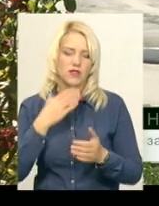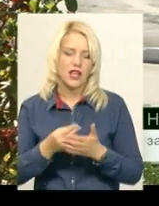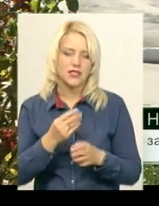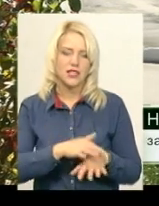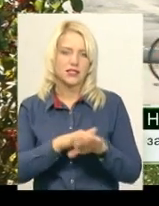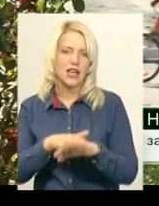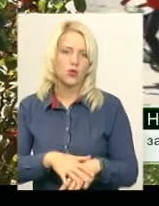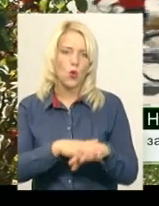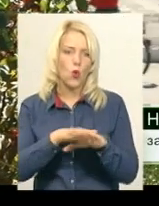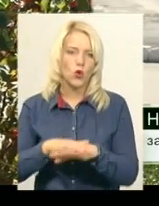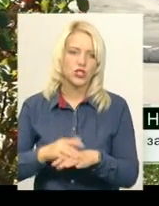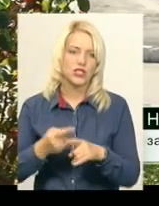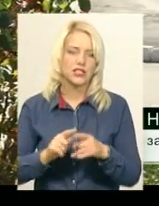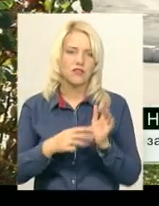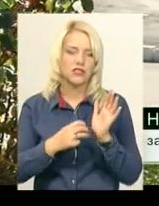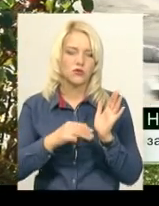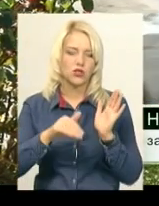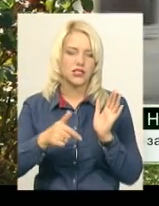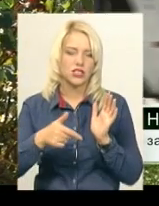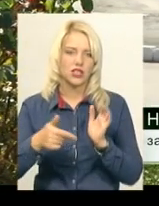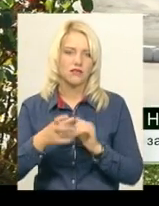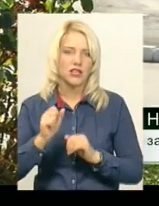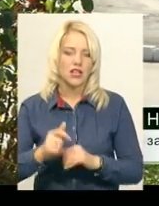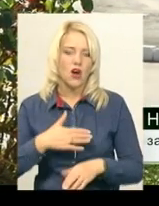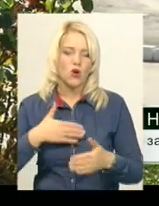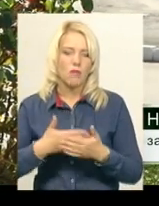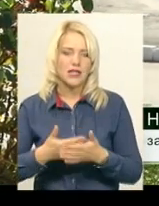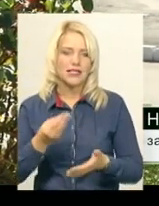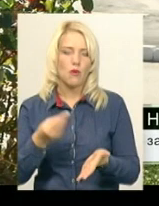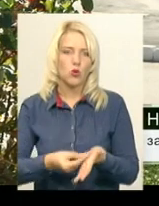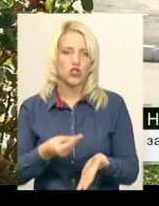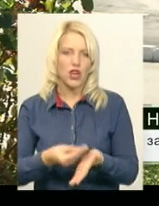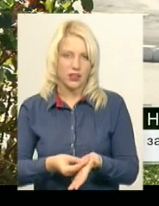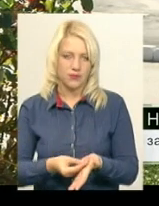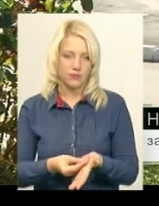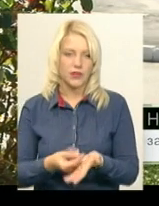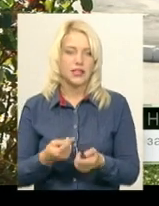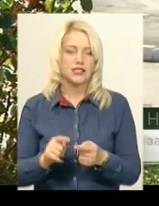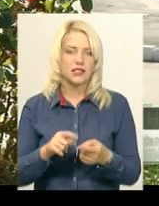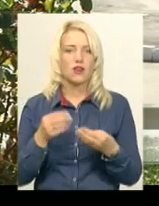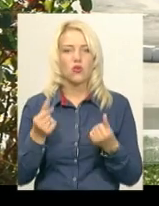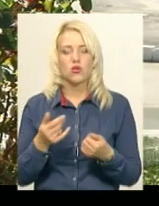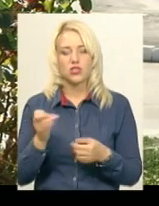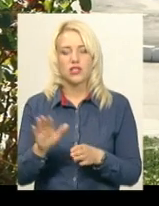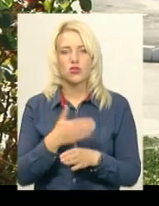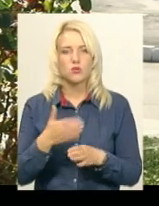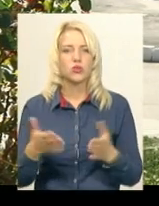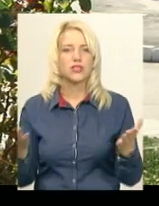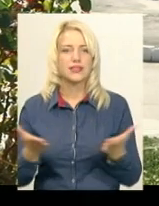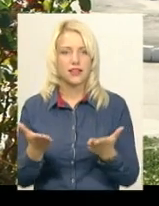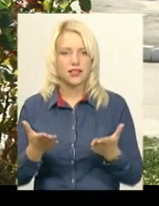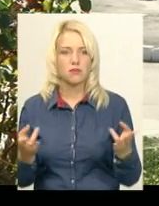надходжень, це 800 тисяч гривень на громадський бюджет. Це кошти, на розподіл яких